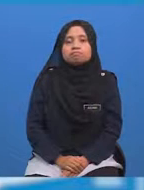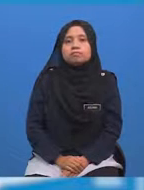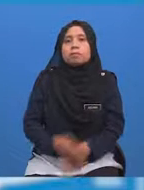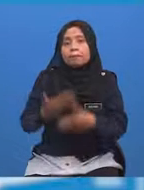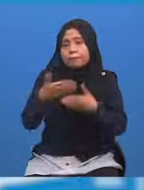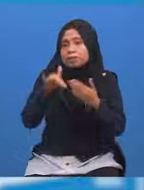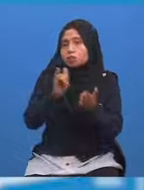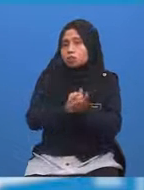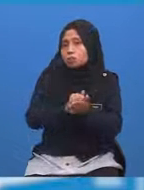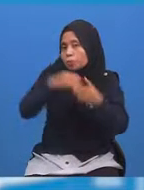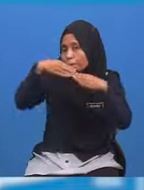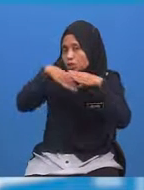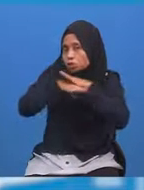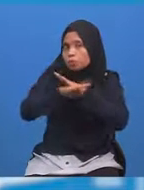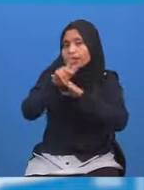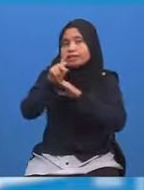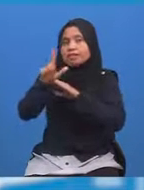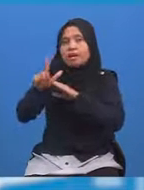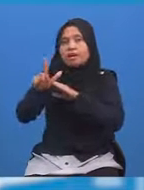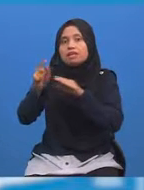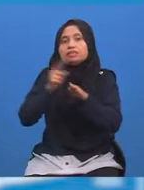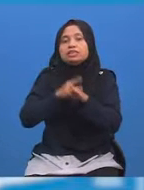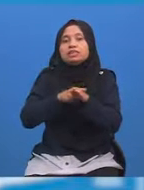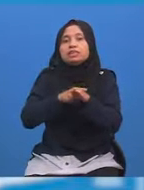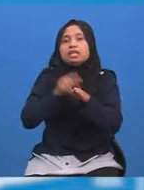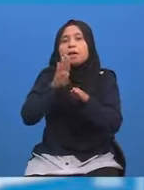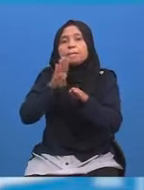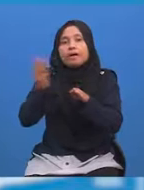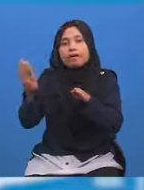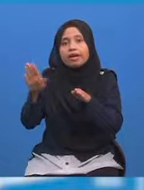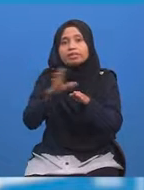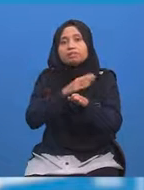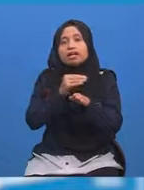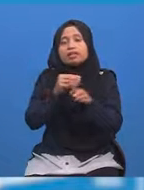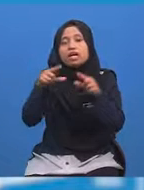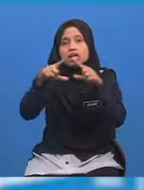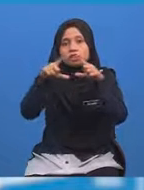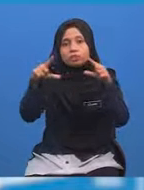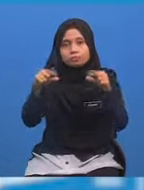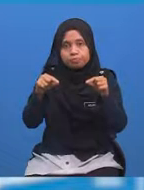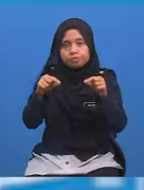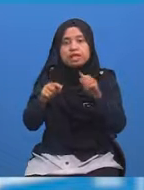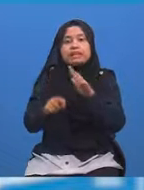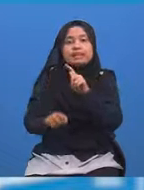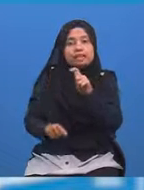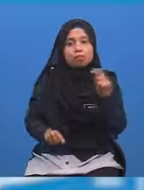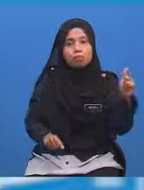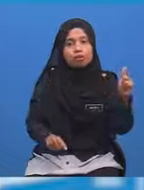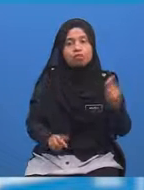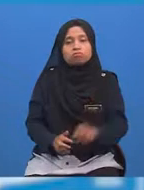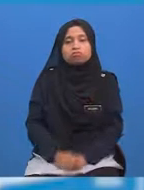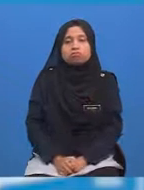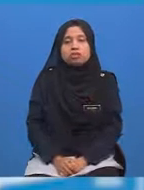Kemudian Masukkan Kuala Lumpur di bahagian barat Dan Osaka di bahagian timur